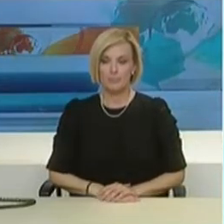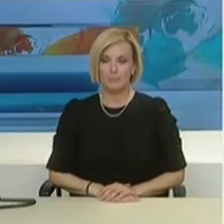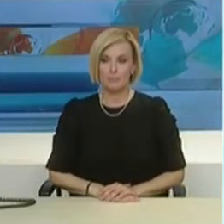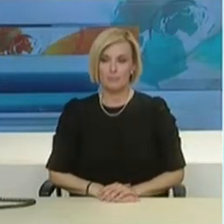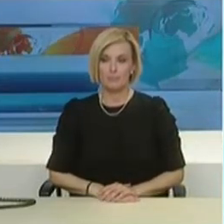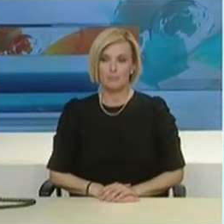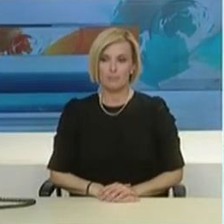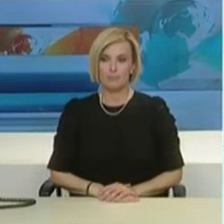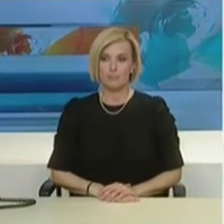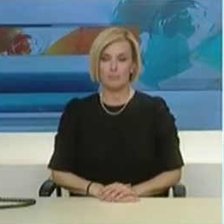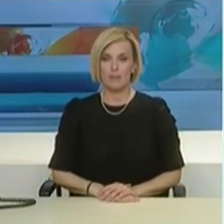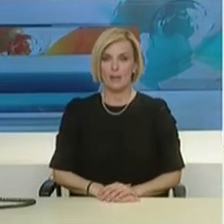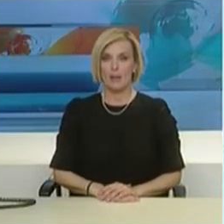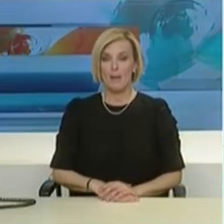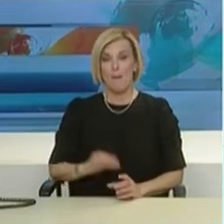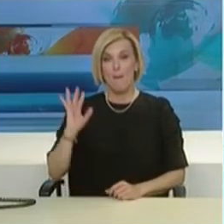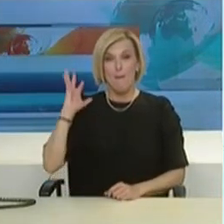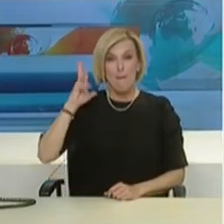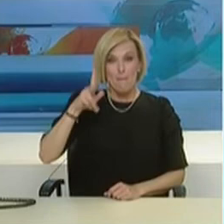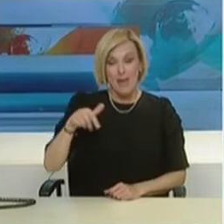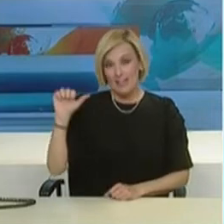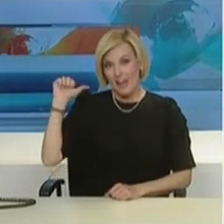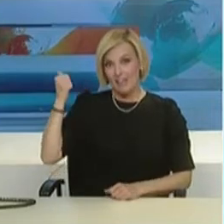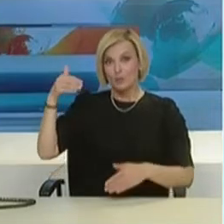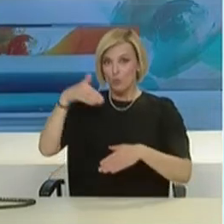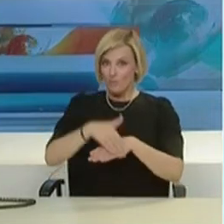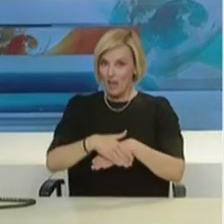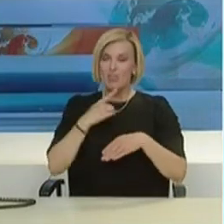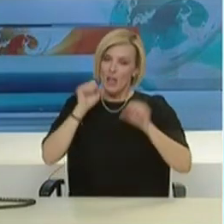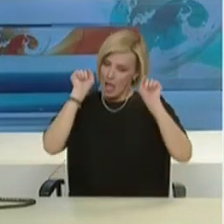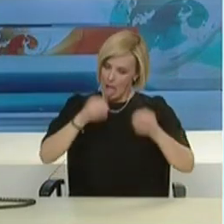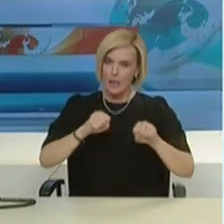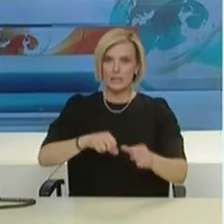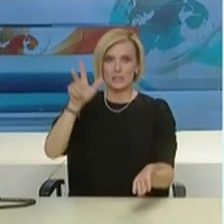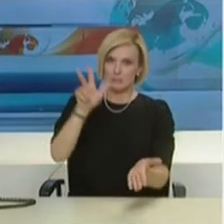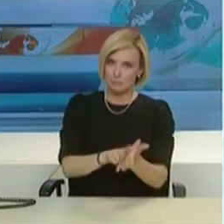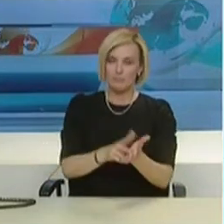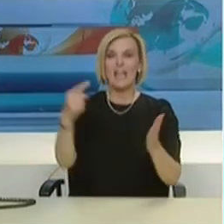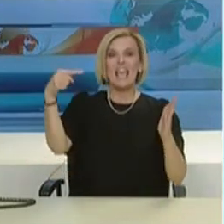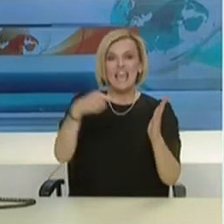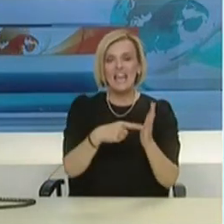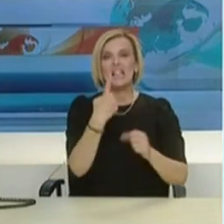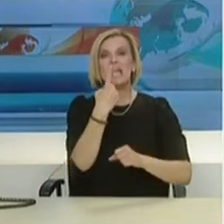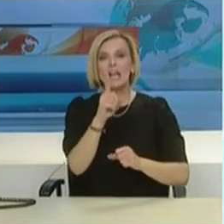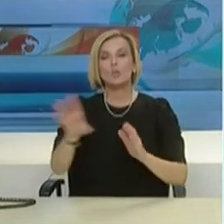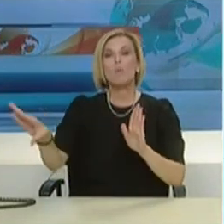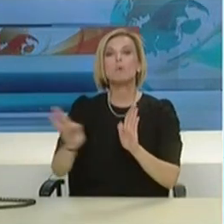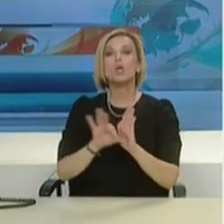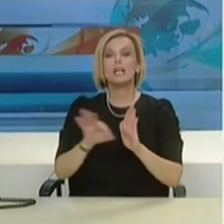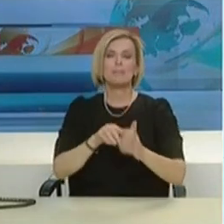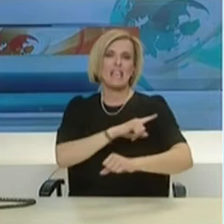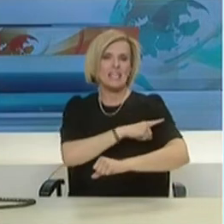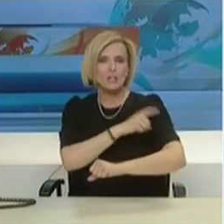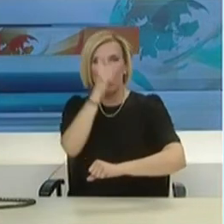Μέχρι χθες το βράδυ είχαν εγκριθεί περισσότερες από 1.100 προσλήψεις ιατρικού και λοιπού επικουρικού προσωπικού.